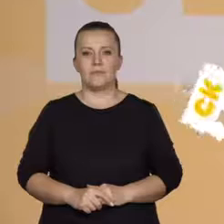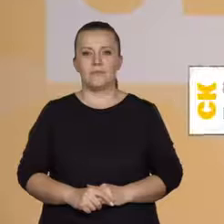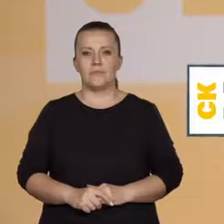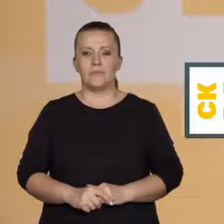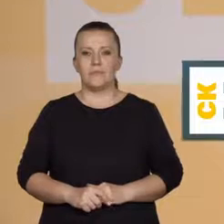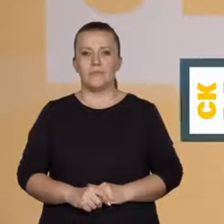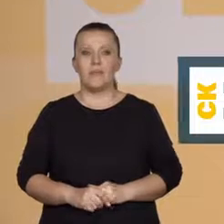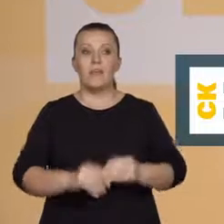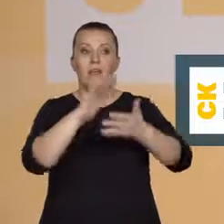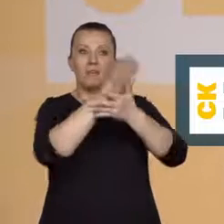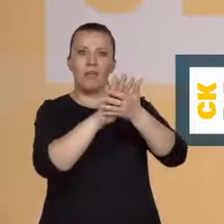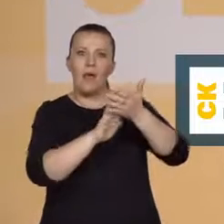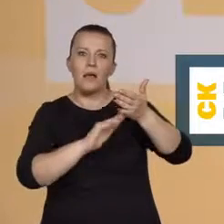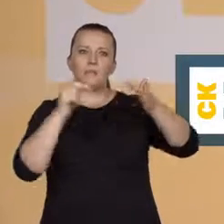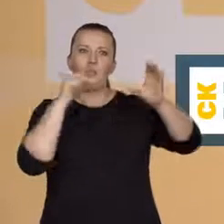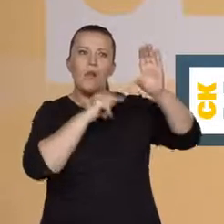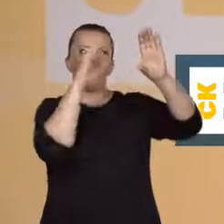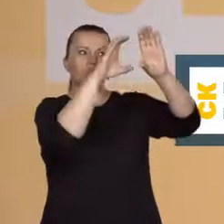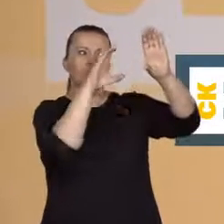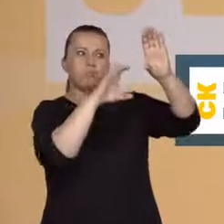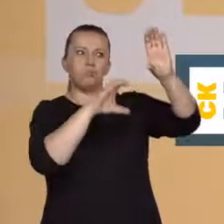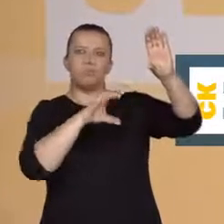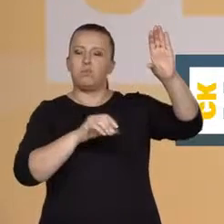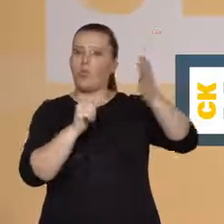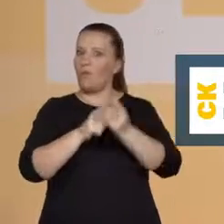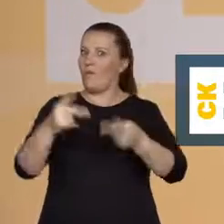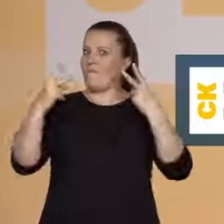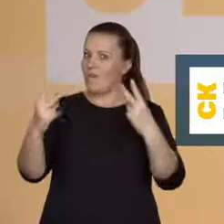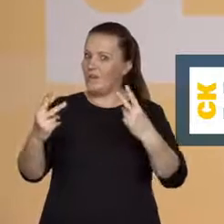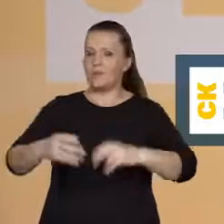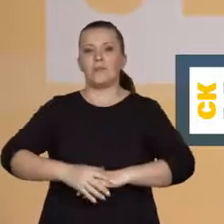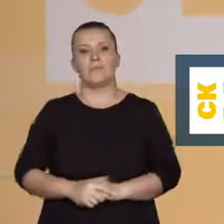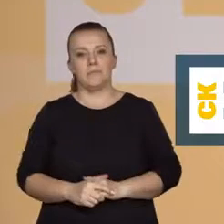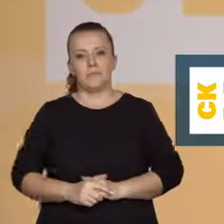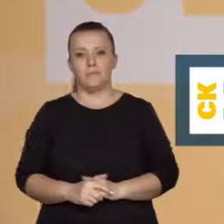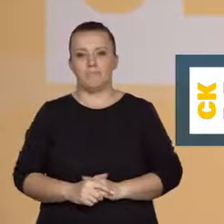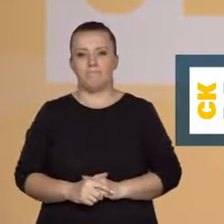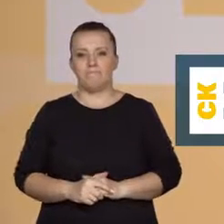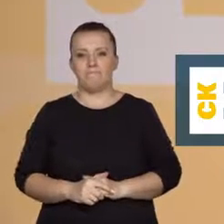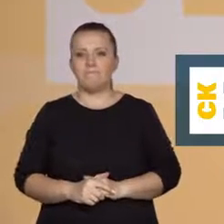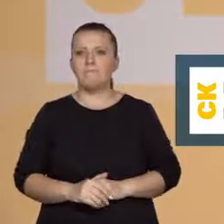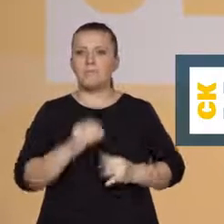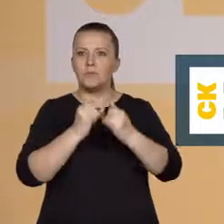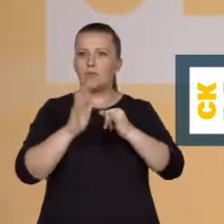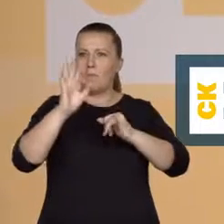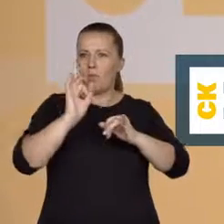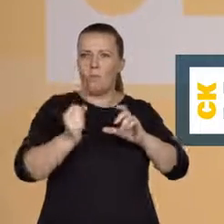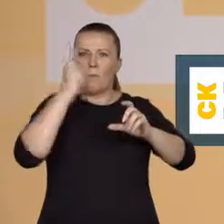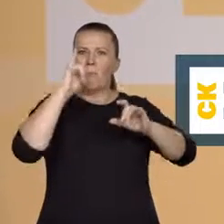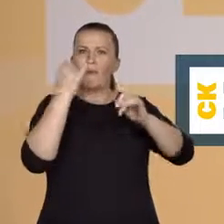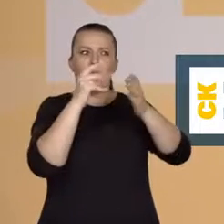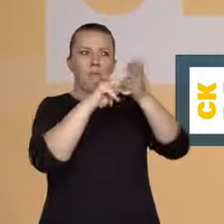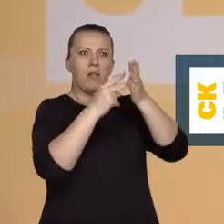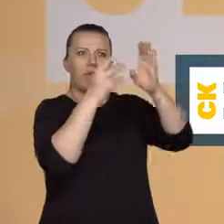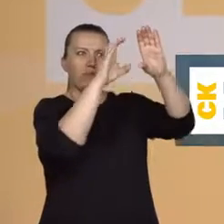Umiejętność komponowania komponowania to jedna z ważniejszych i trudniejszych zrazem kompetencji pisarskich. Dobry zamysł kompozycyjny pomaga nam